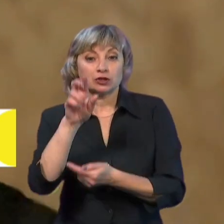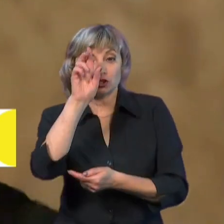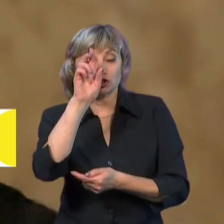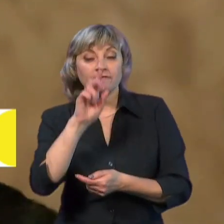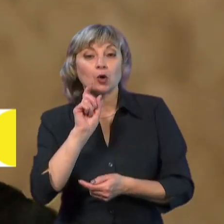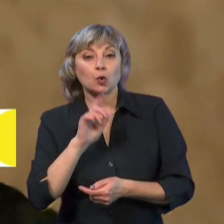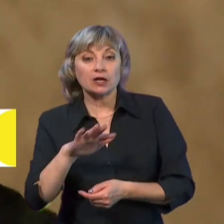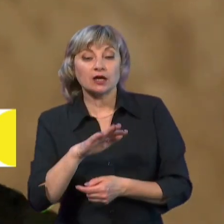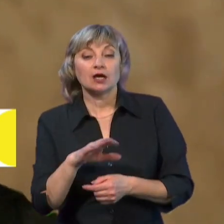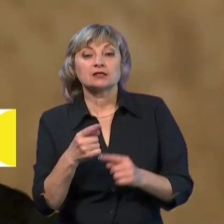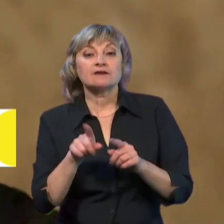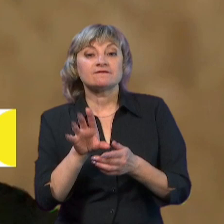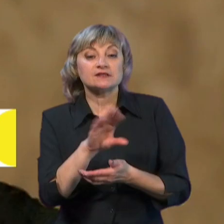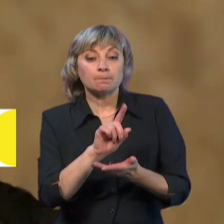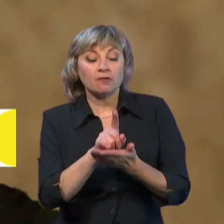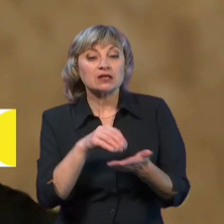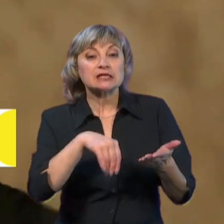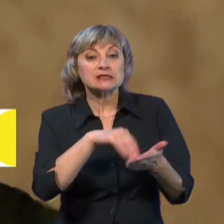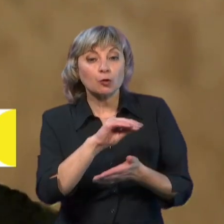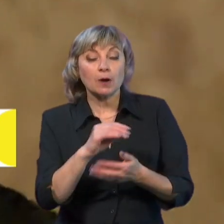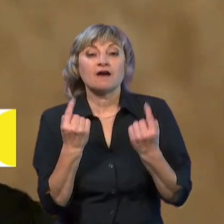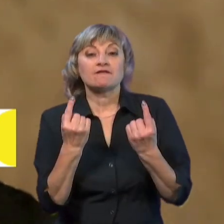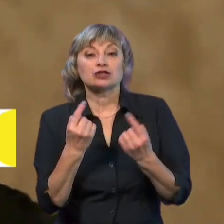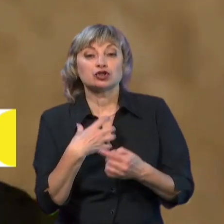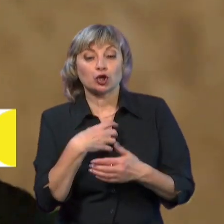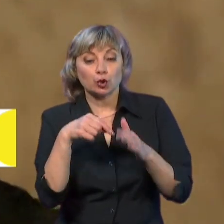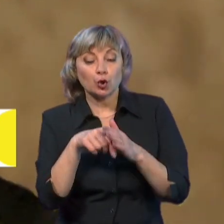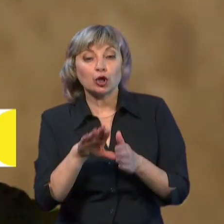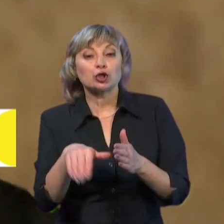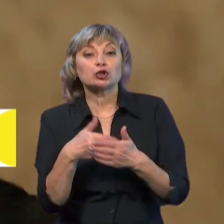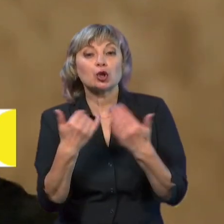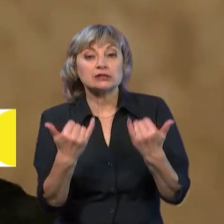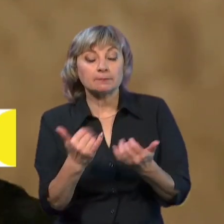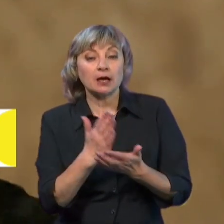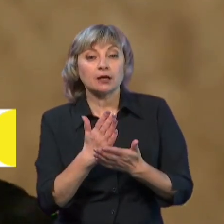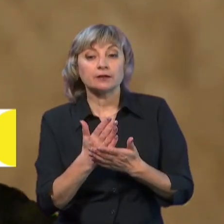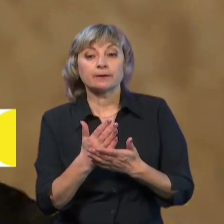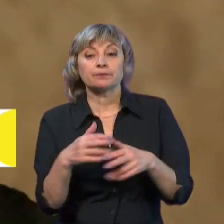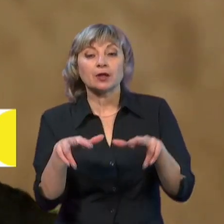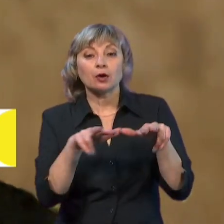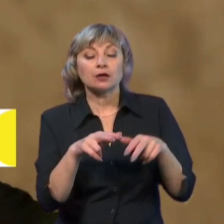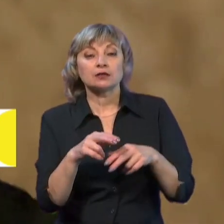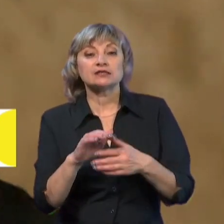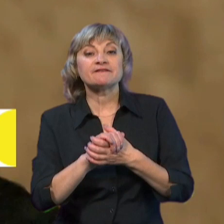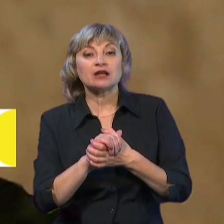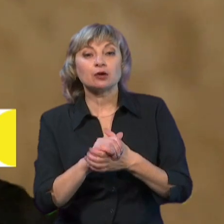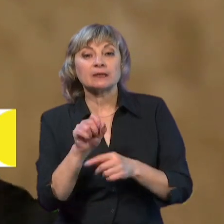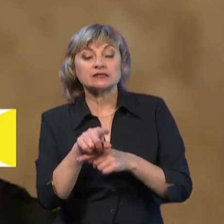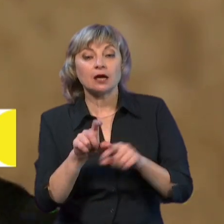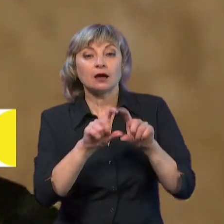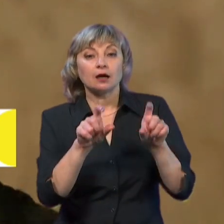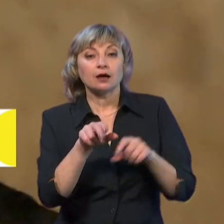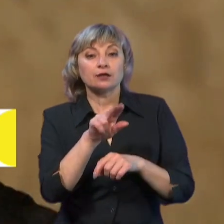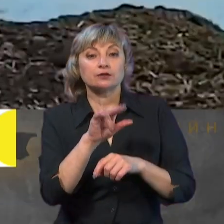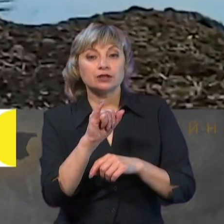Україна це все має закупувати. Величезну роль до сих пір відіграють коптери цивільного призначення, продукція компанії